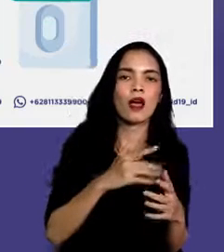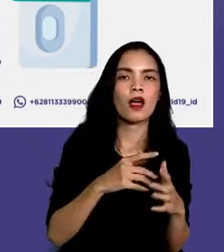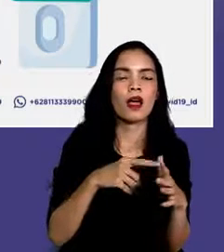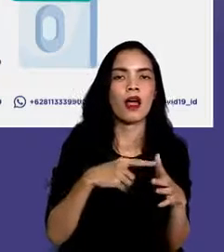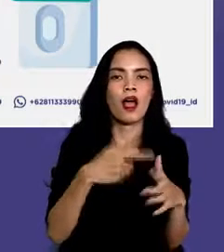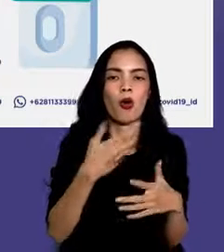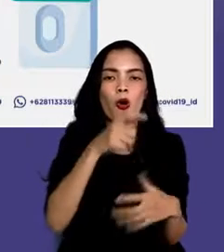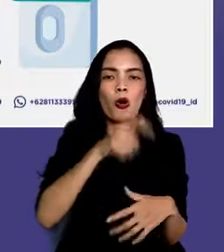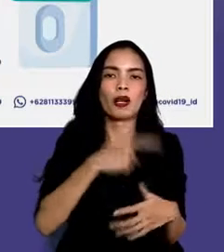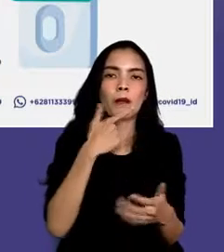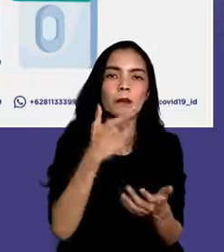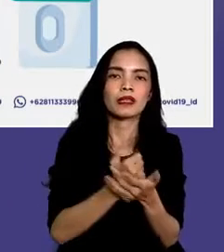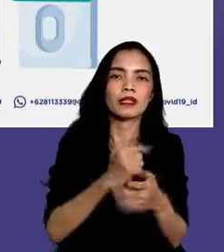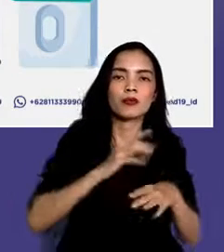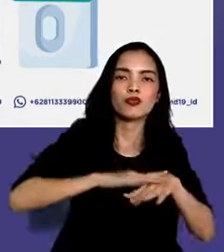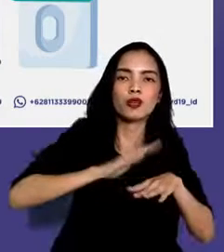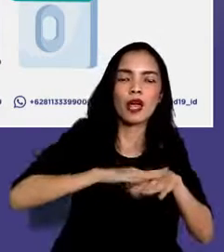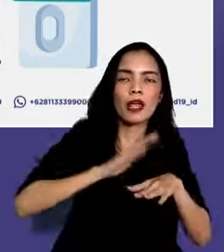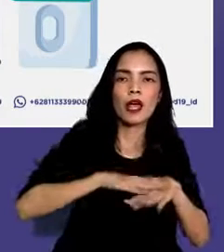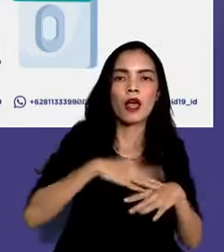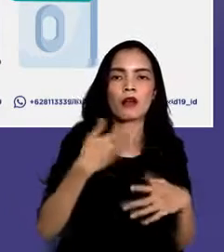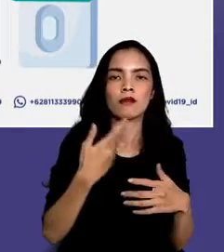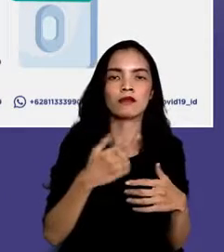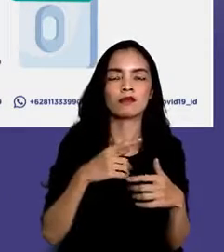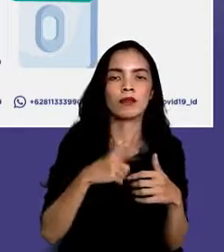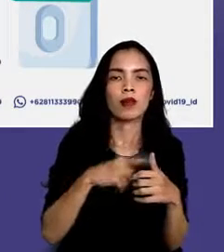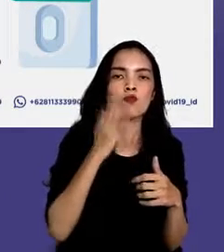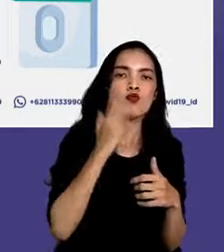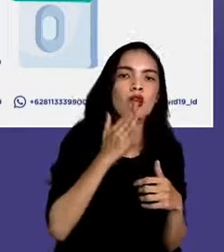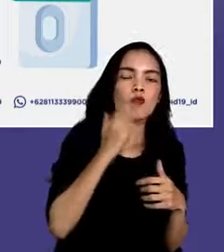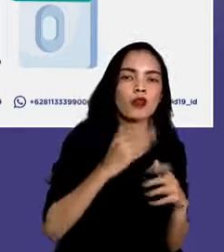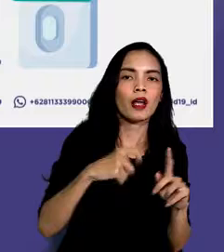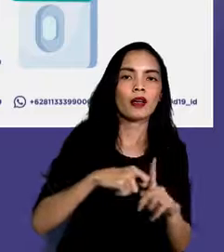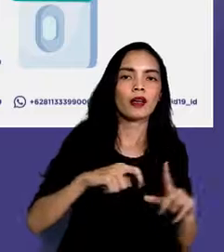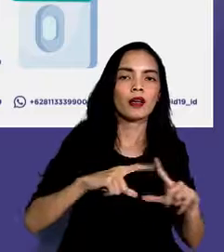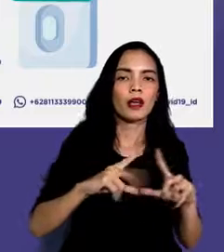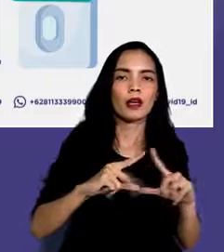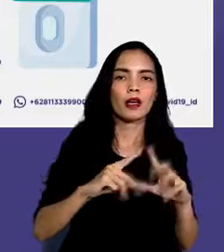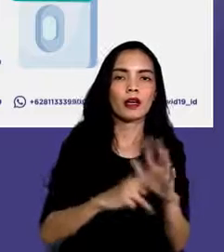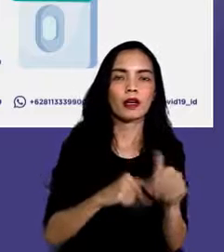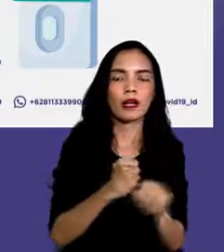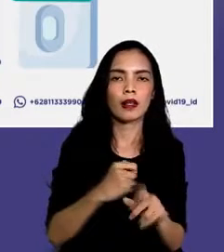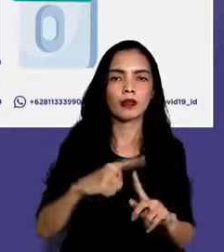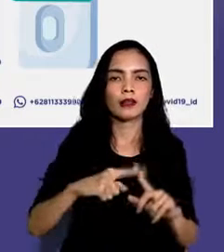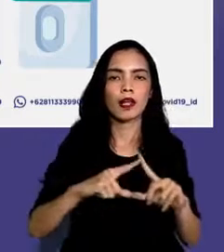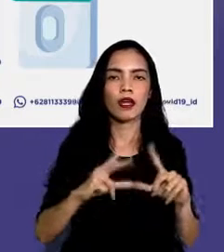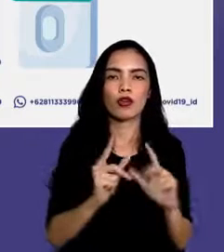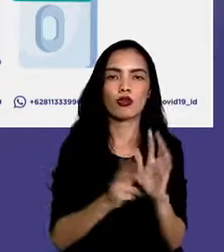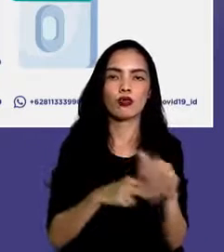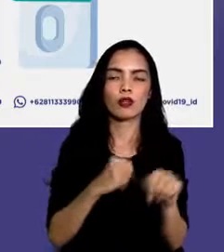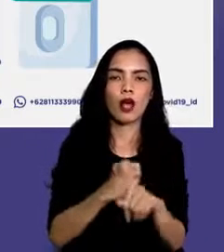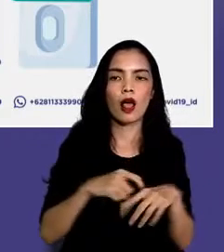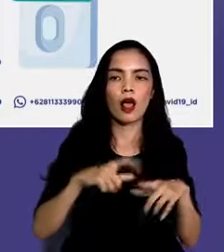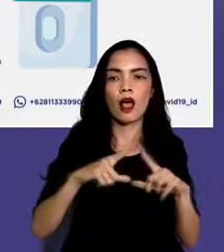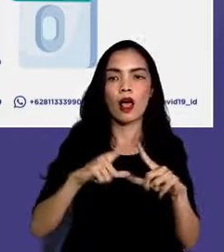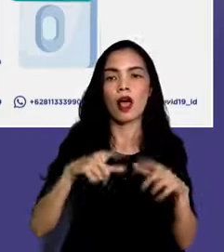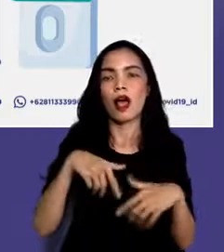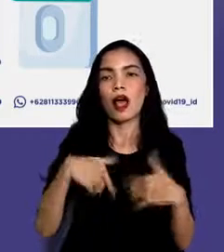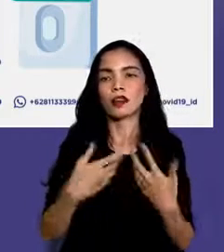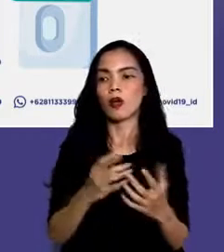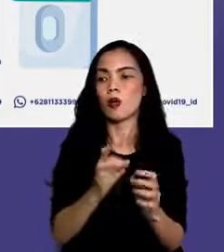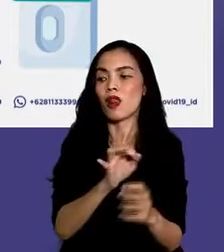masyarakat lainnya karang taruna maupun anggota masyarakat lain yang berkenan menjadi relawan